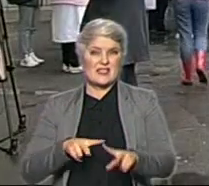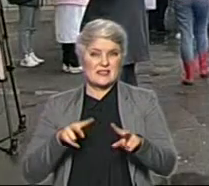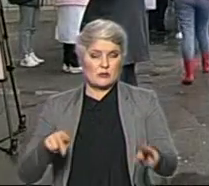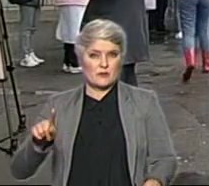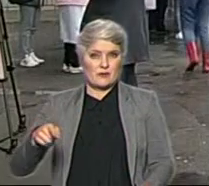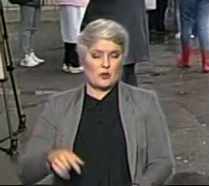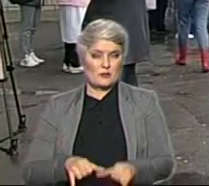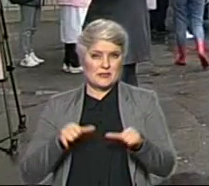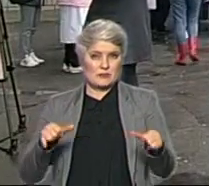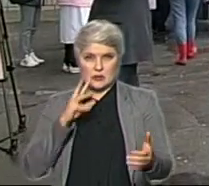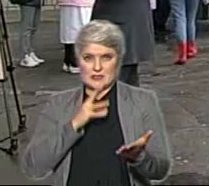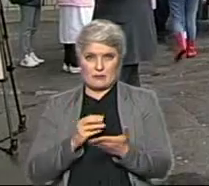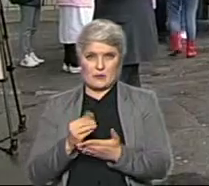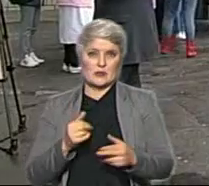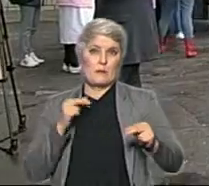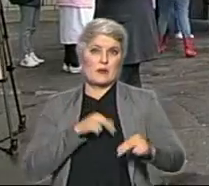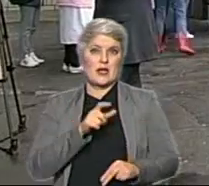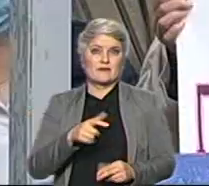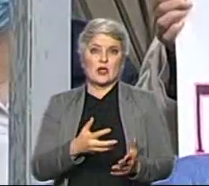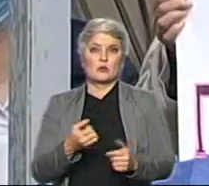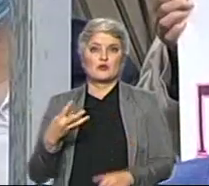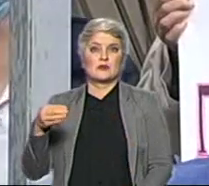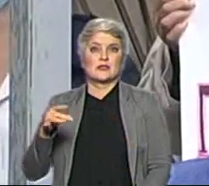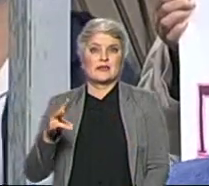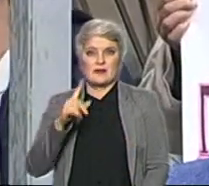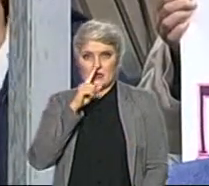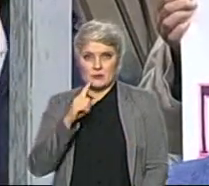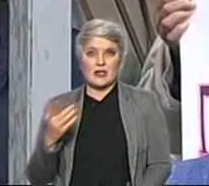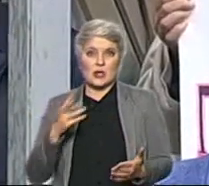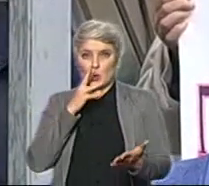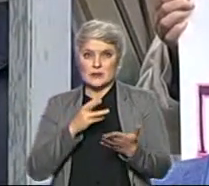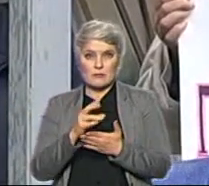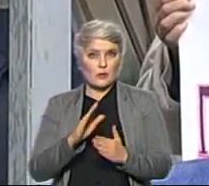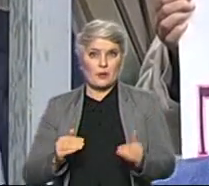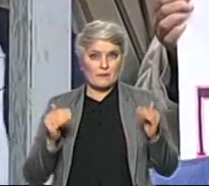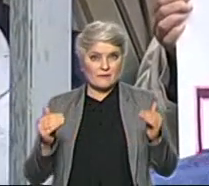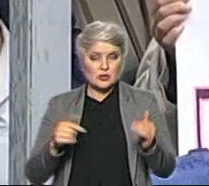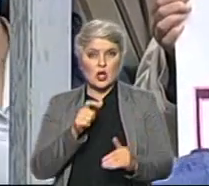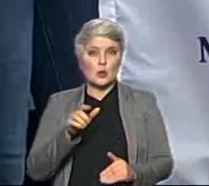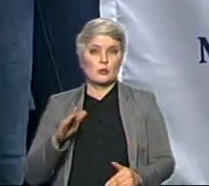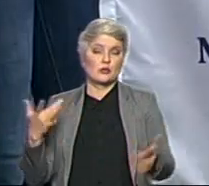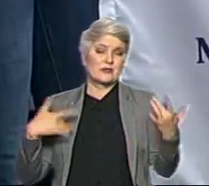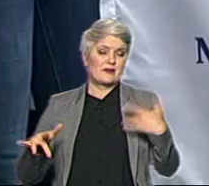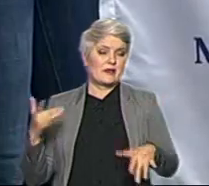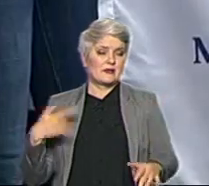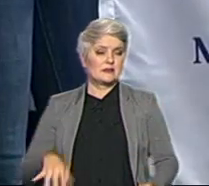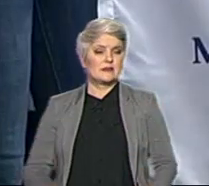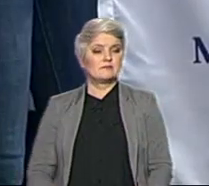Кажуть, зараз більшість працівників отримує близько 4 тисяч гривень на місяць. І якщо зарплату не підвищать, люди будуть звільнятися.